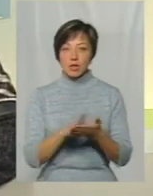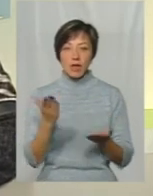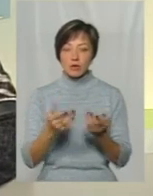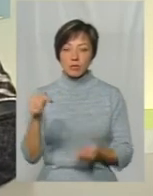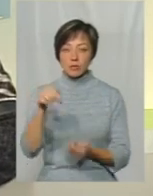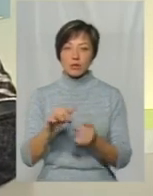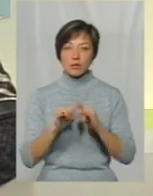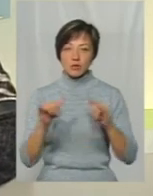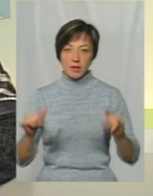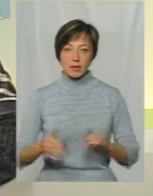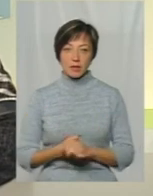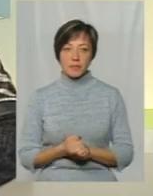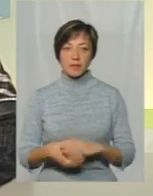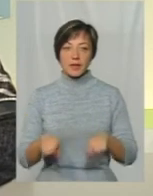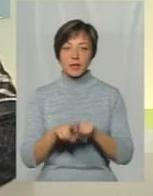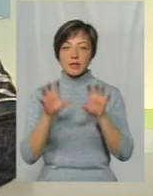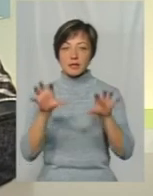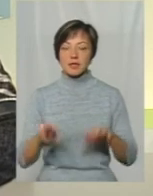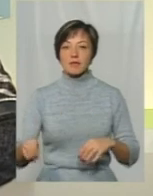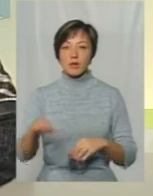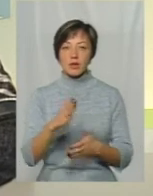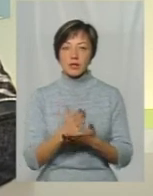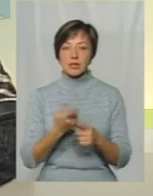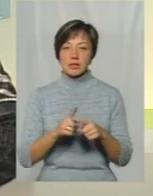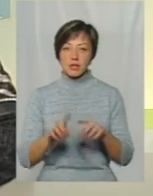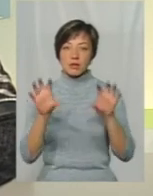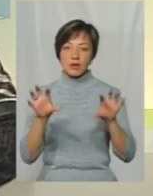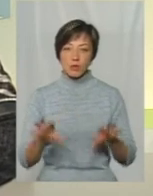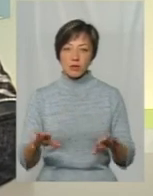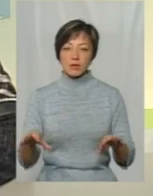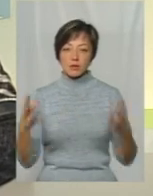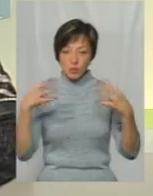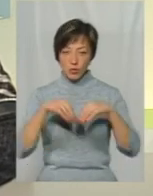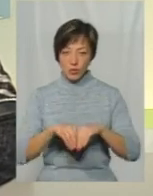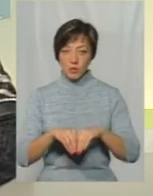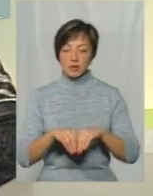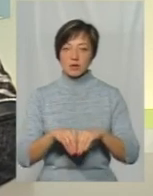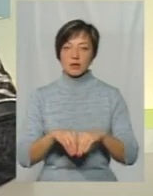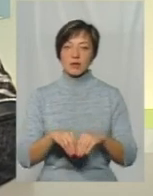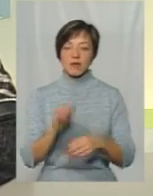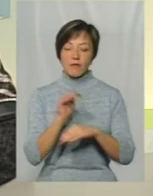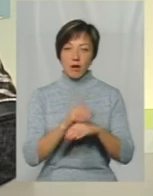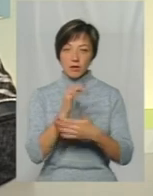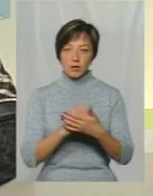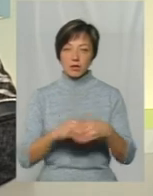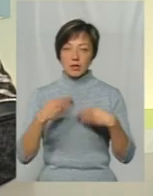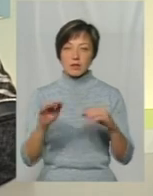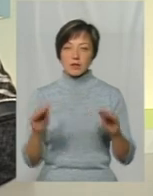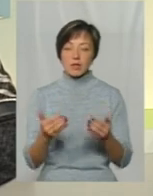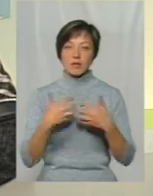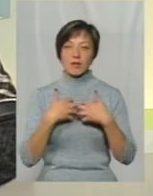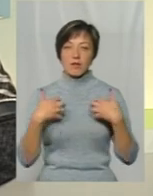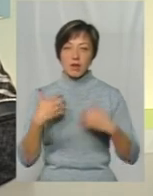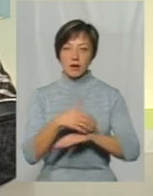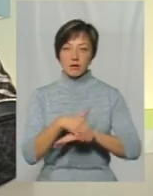призначені до племінного розведення Такий закон діє в Європі І цей закон, все це в сукупності цих факторів Дає зменшення тварин,